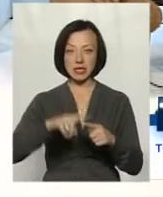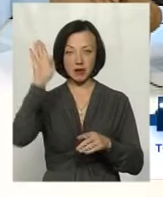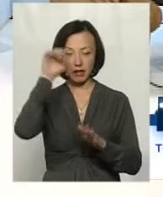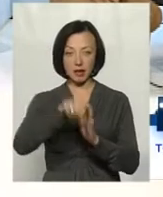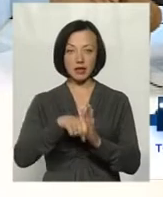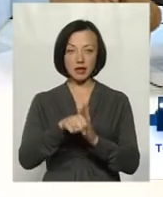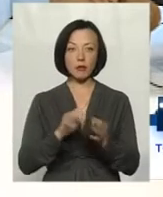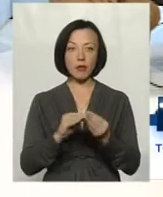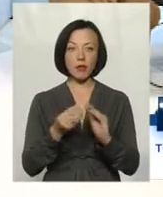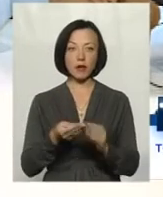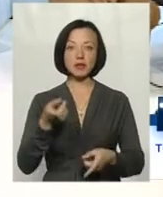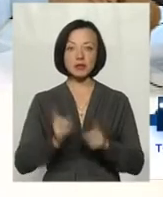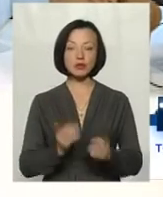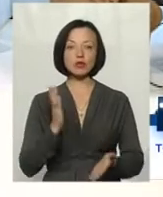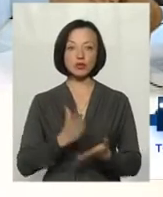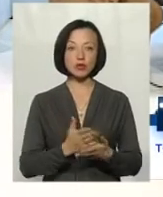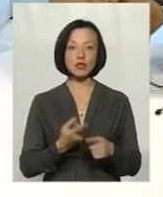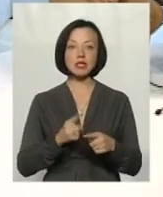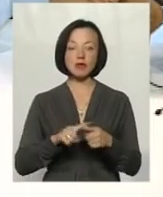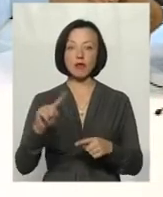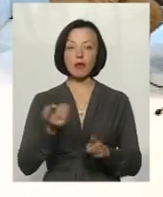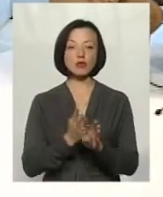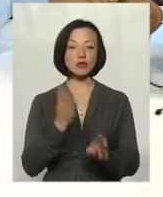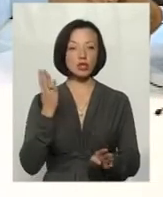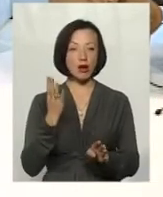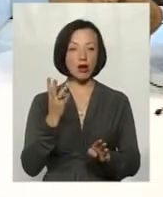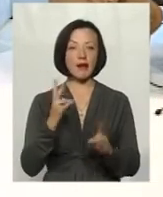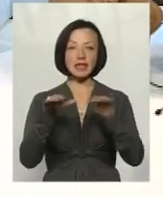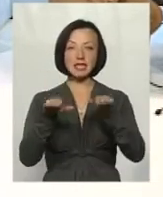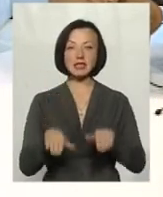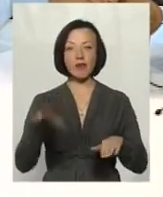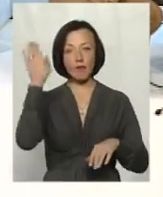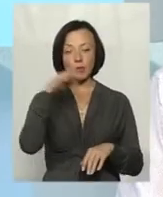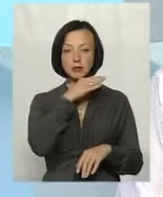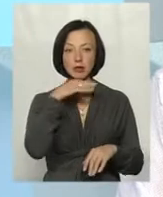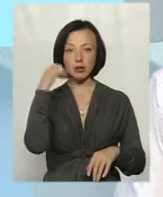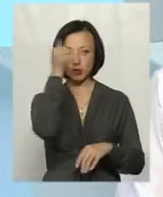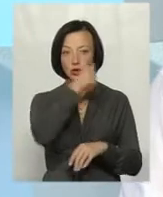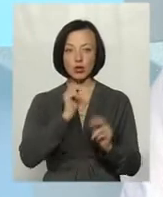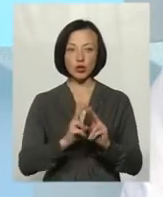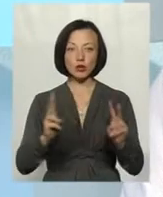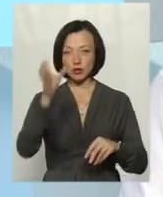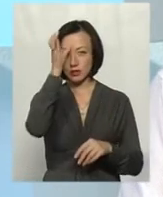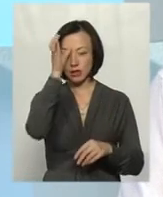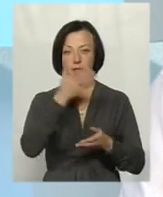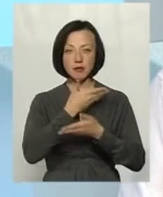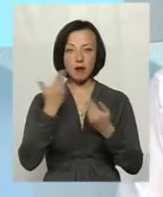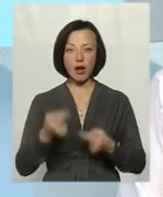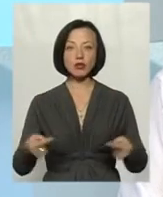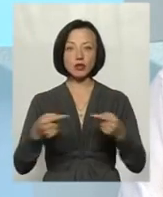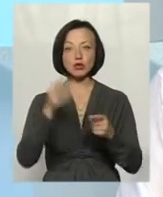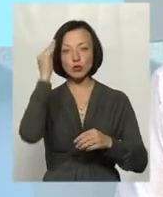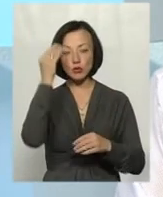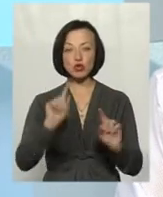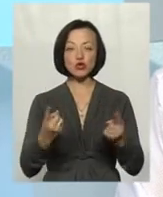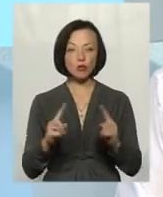Така проблема дійсно існує, і це, в першу чергу, низька водність, і вже не перший рік, і ніхто з вчених не має однозначної думки,